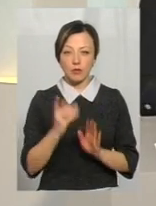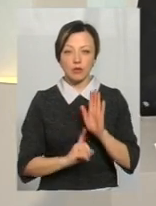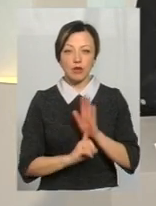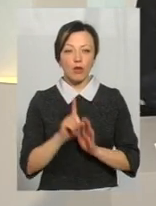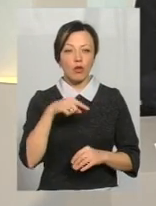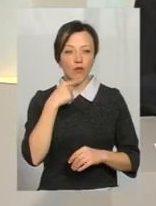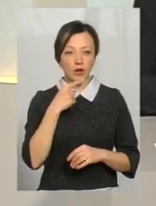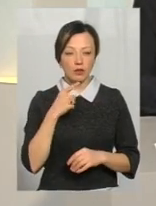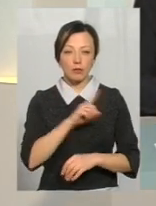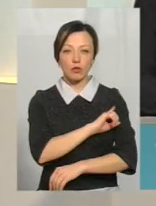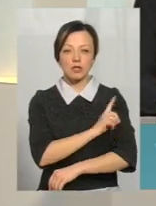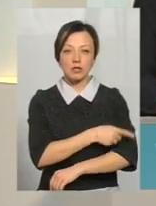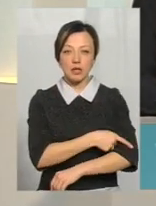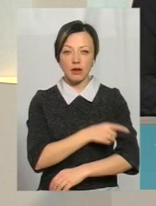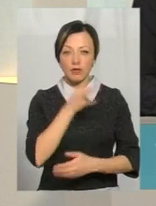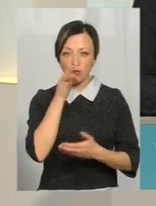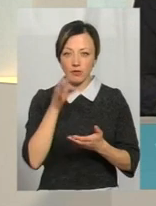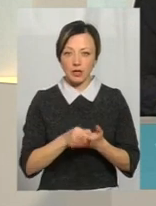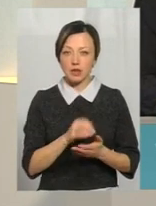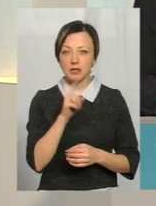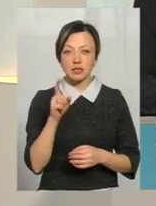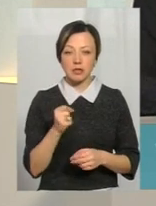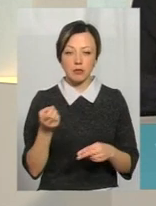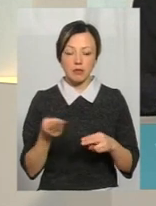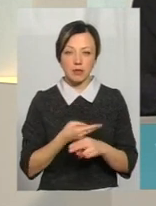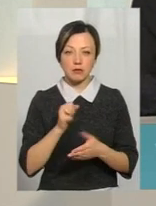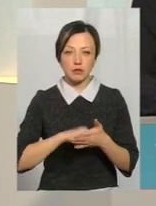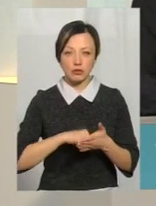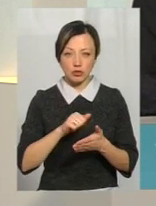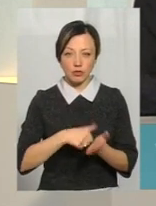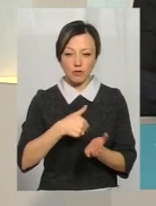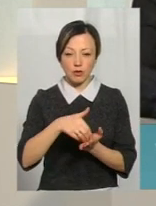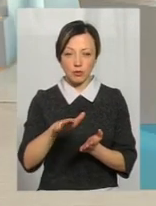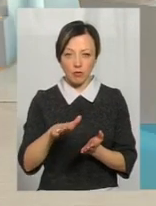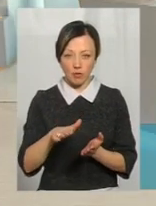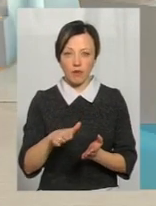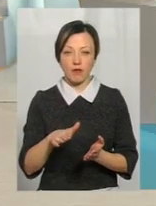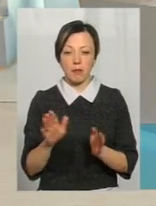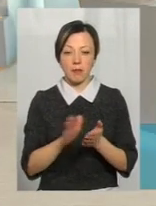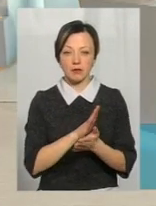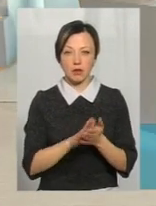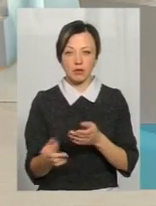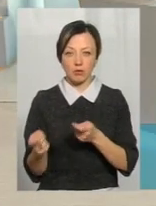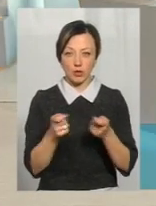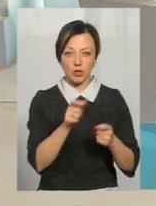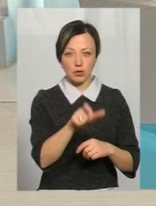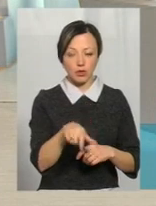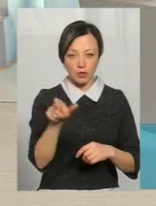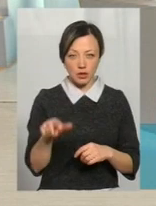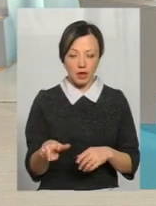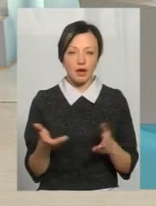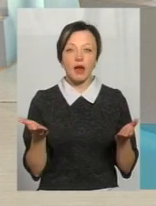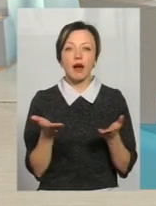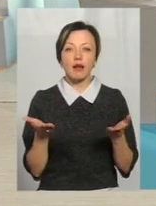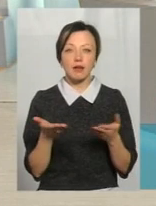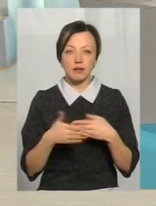говорити, посилено відповідальність за необґрунтоване обмеження пільгових категорій у проїзді. Які